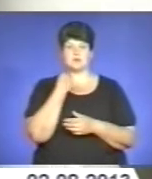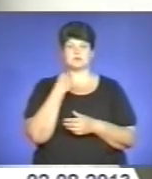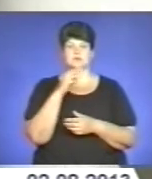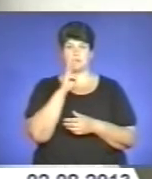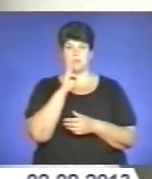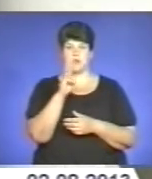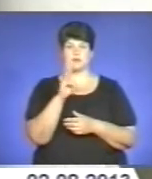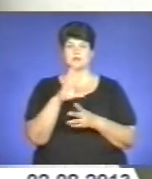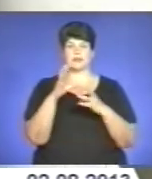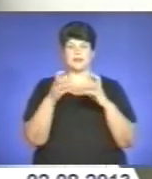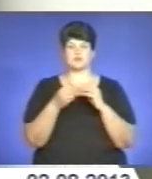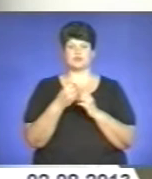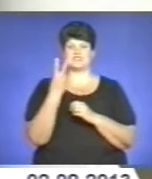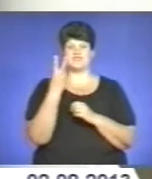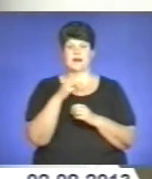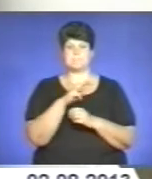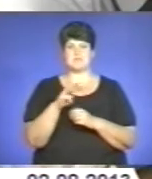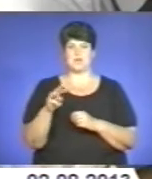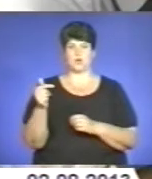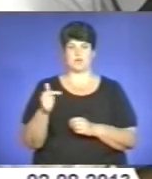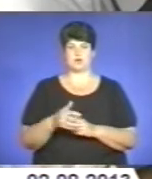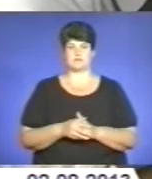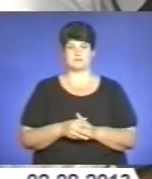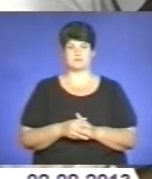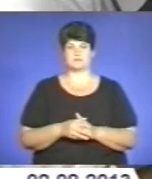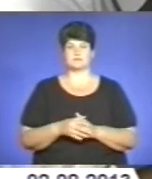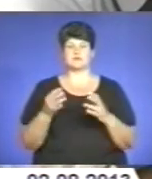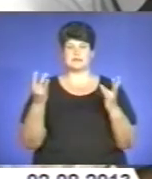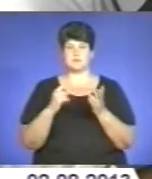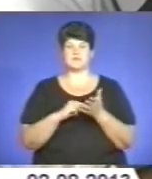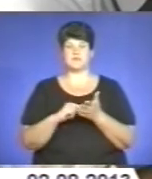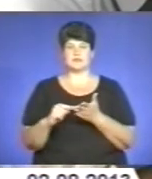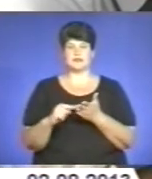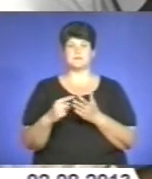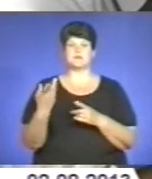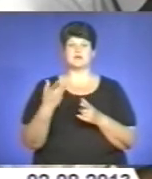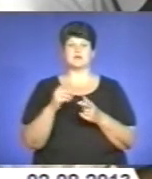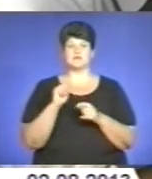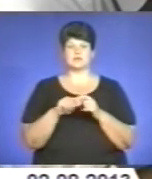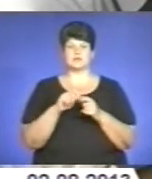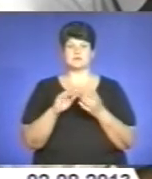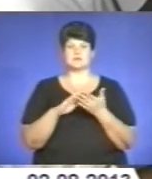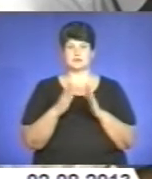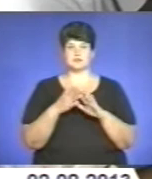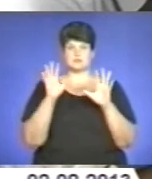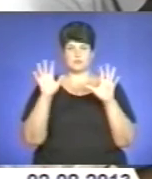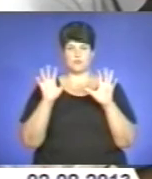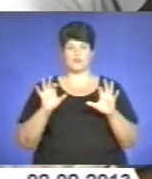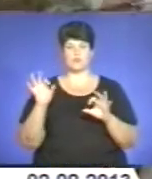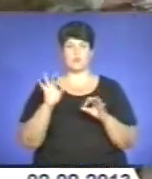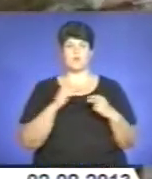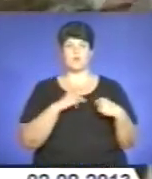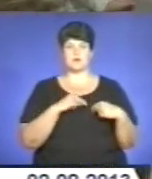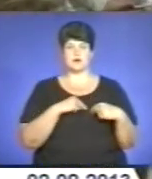плати на суму понад 2 мільйона гривень. Варто відзначити, що перевірки стану додержання законодавства про працю